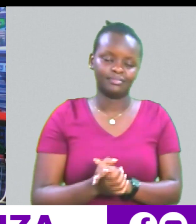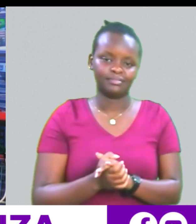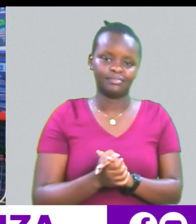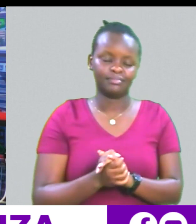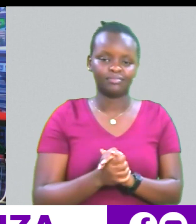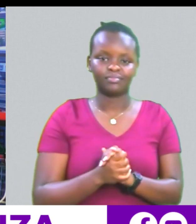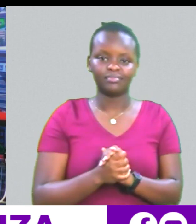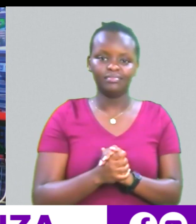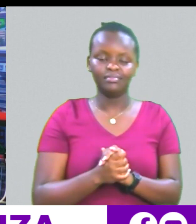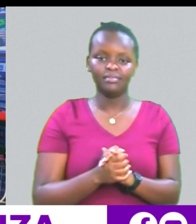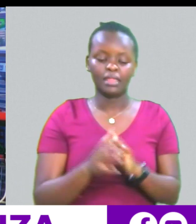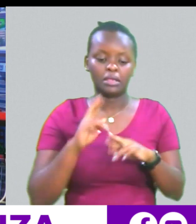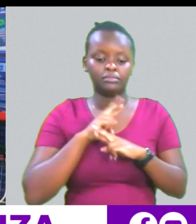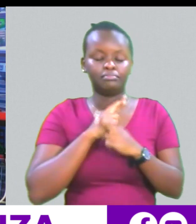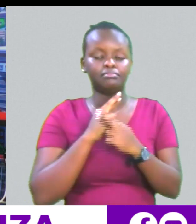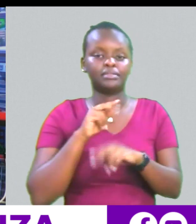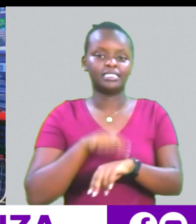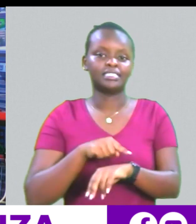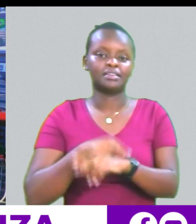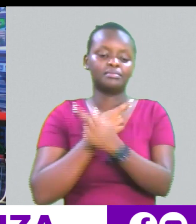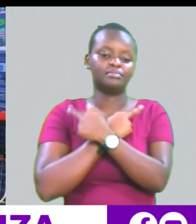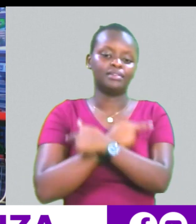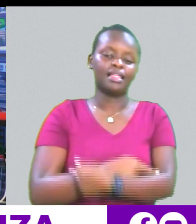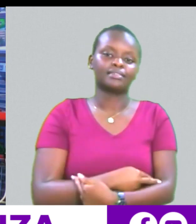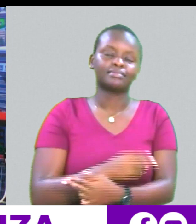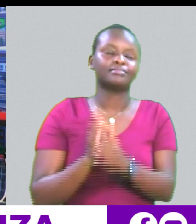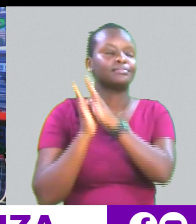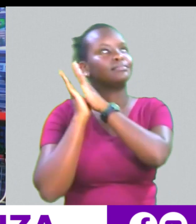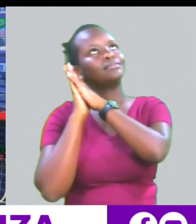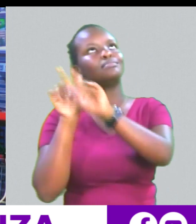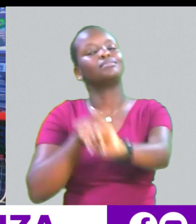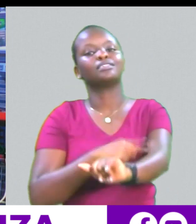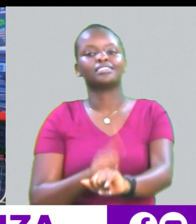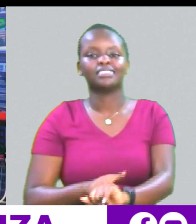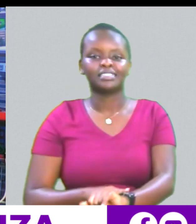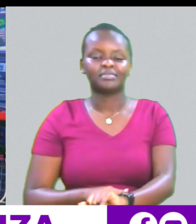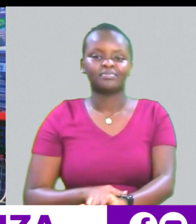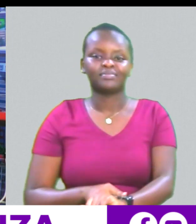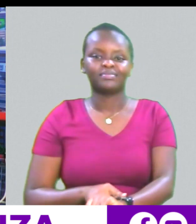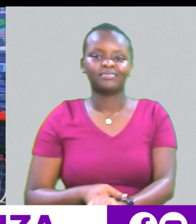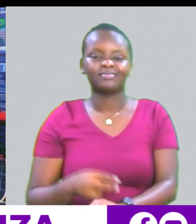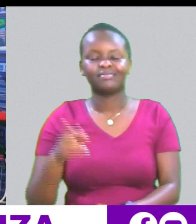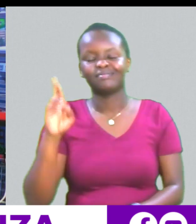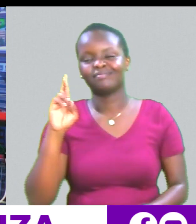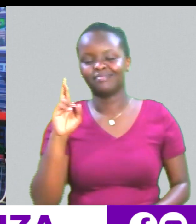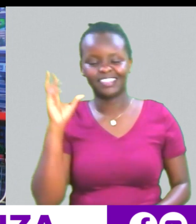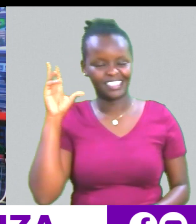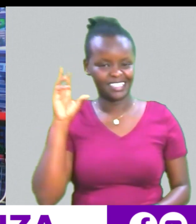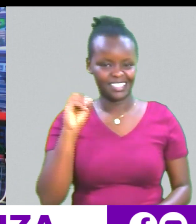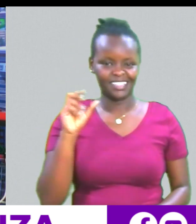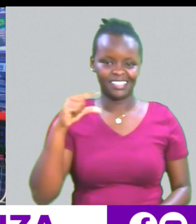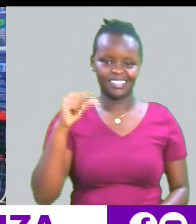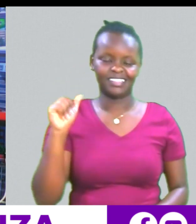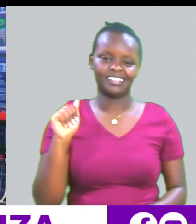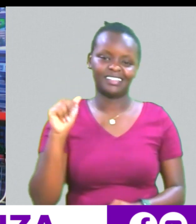so very long ili kuwa nyingia kuwa sleep kidogo lakini wapi alafu nasia roga roga alafu